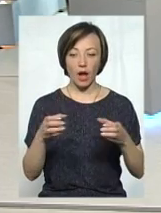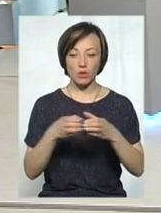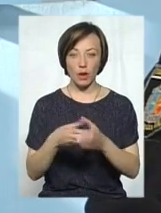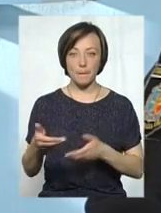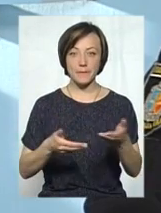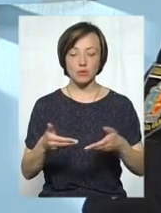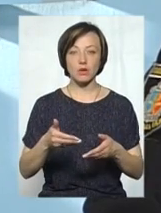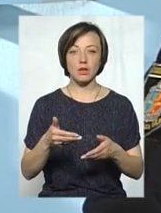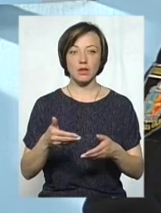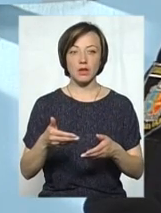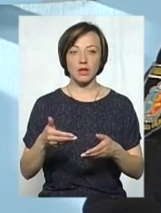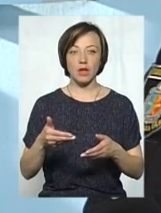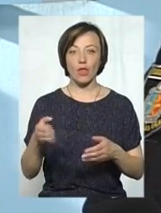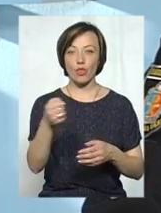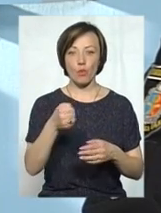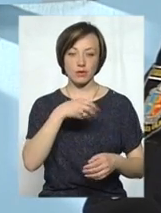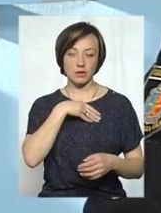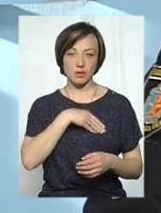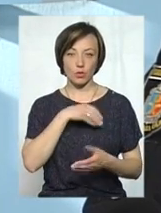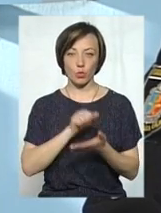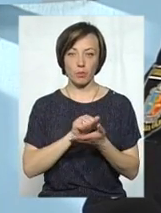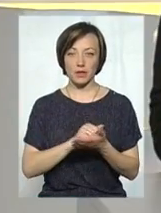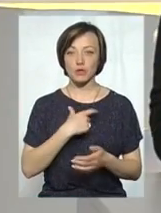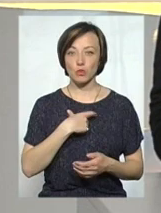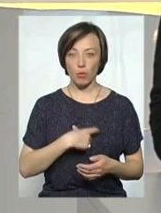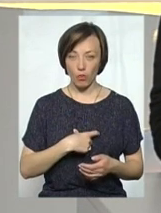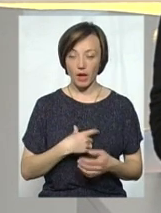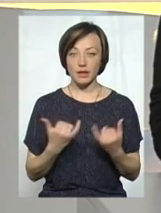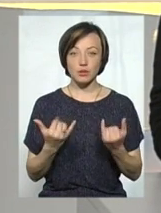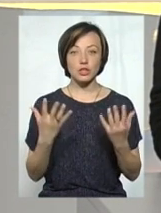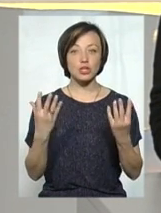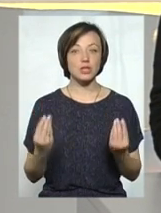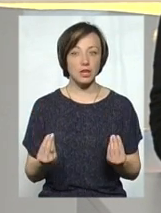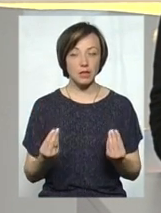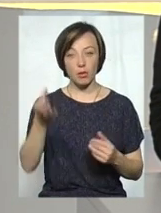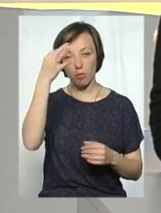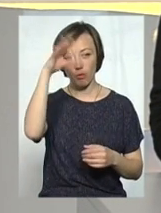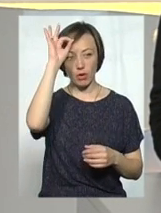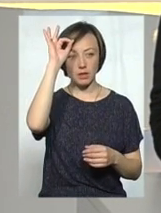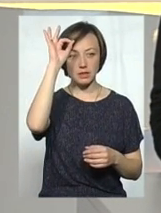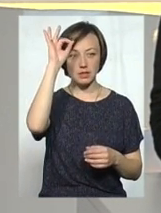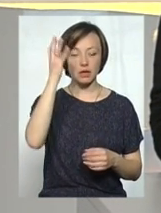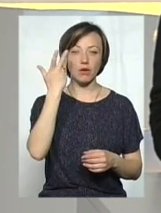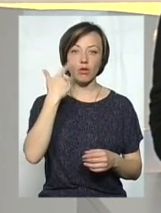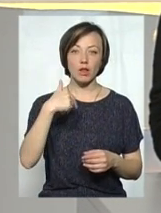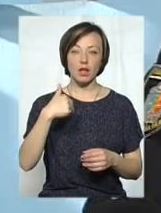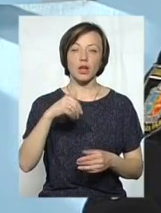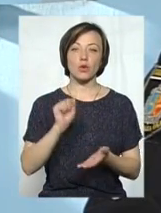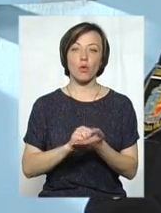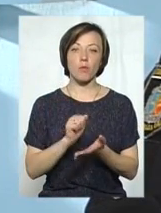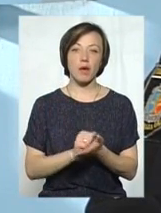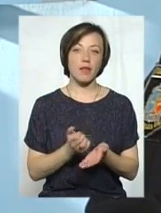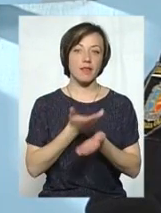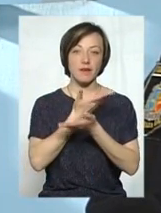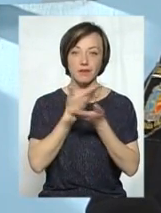пішохода носить відповідні документи з собою. На сьогоднішній день поліція, коли документи відсутні,